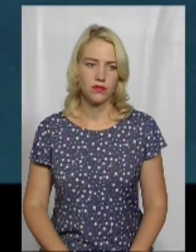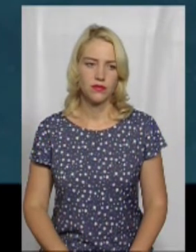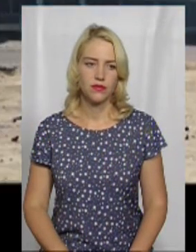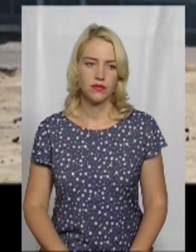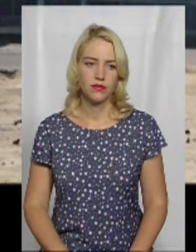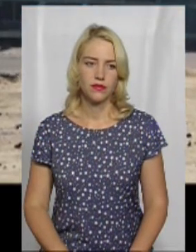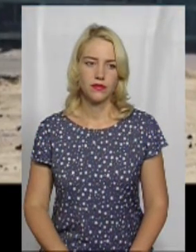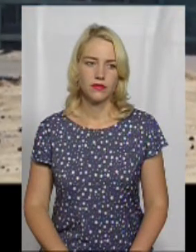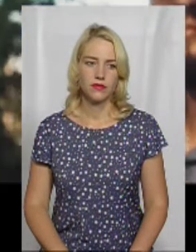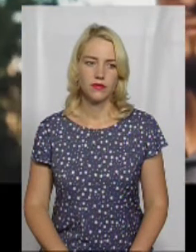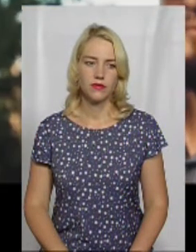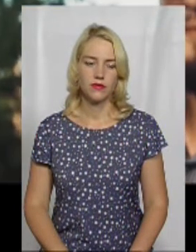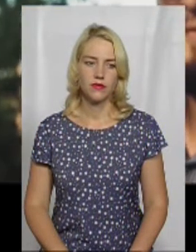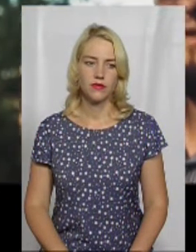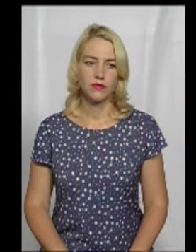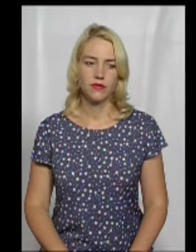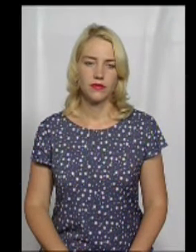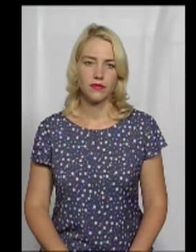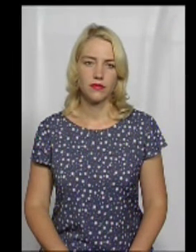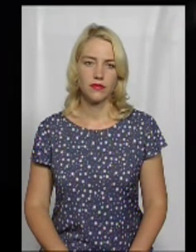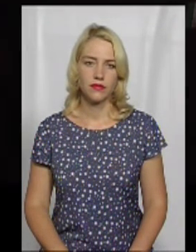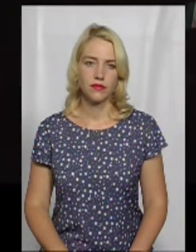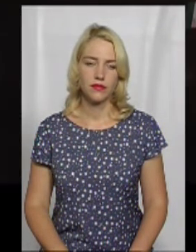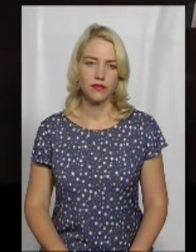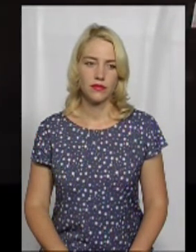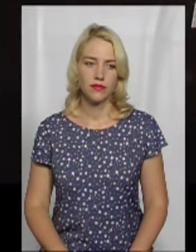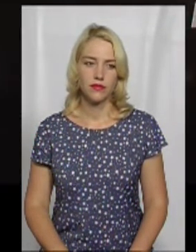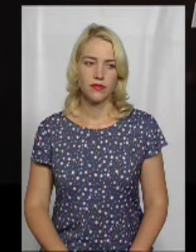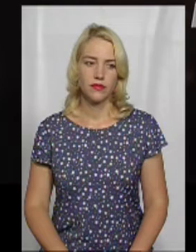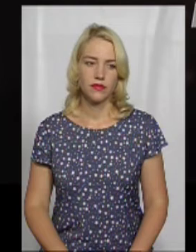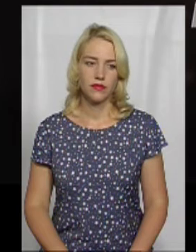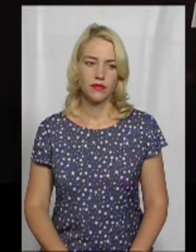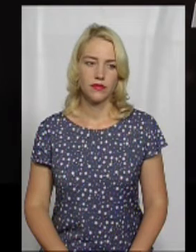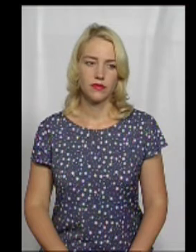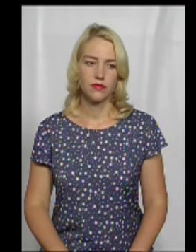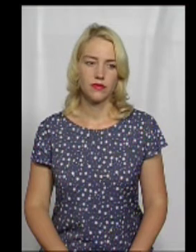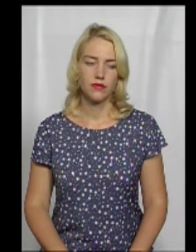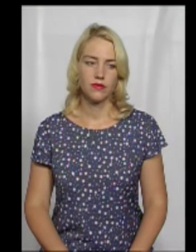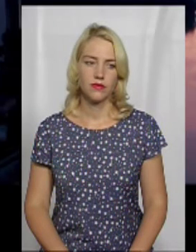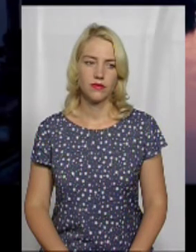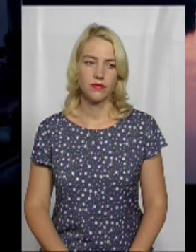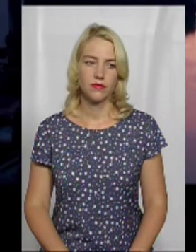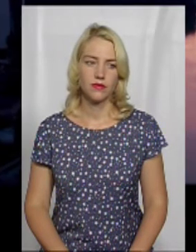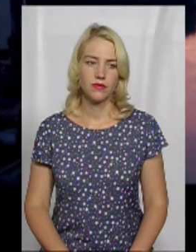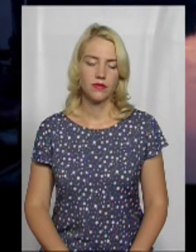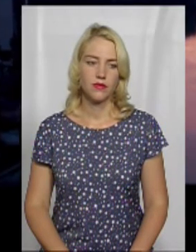знаєш,